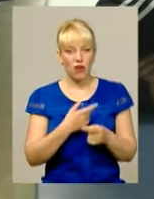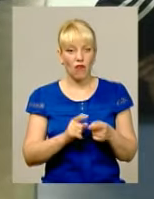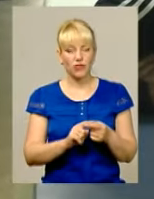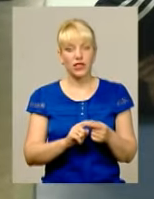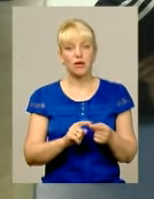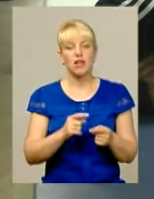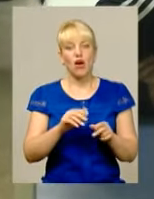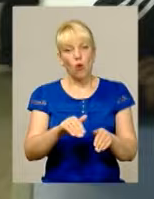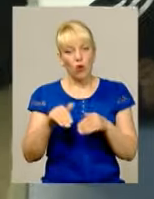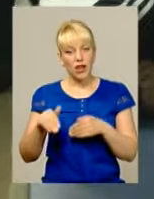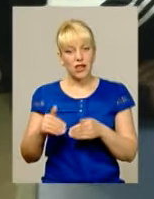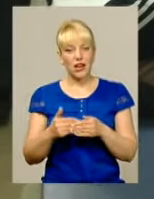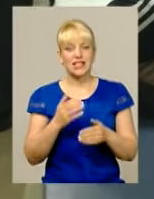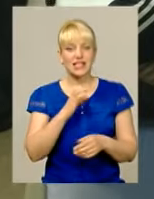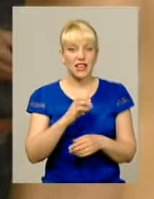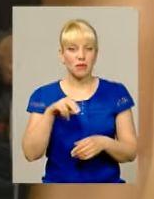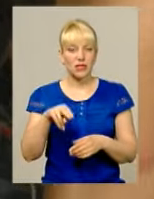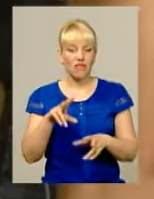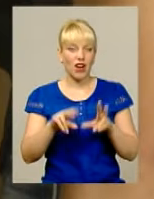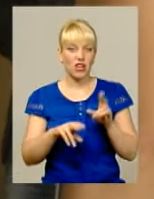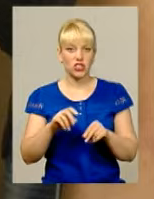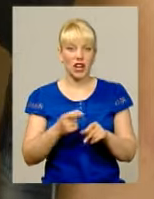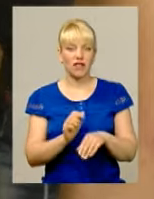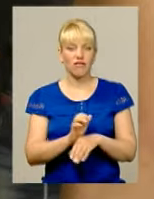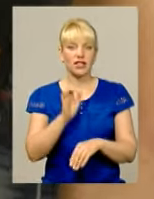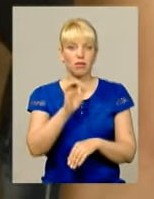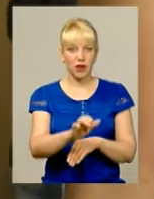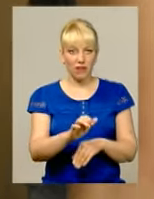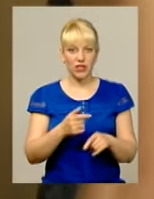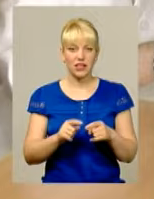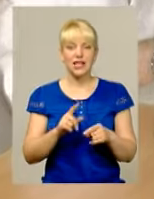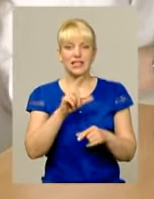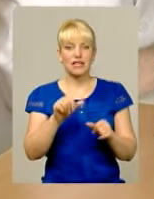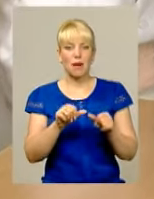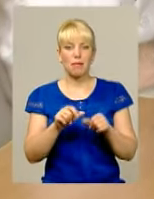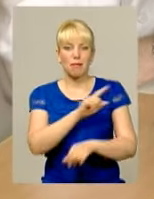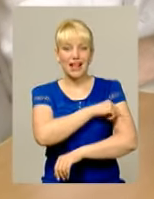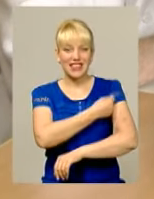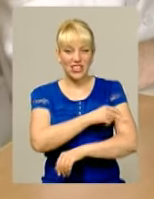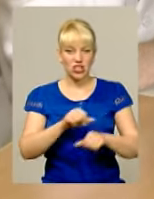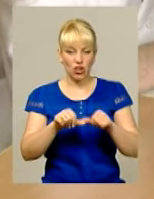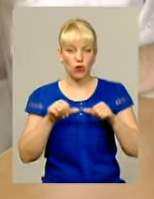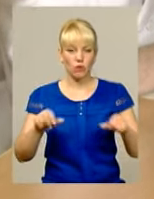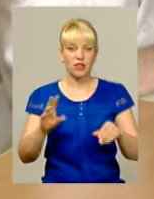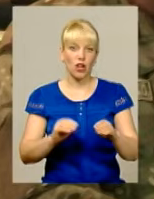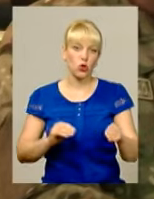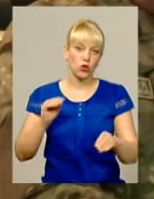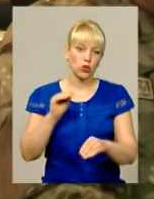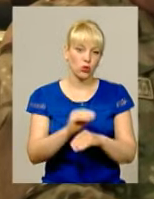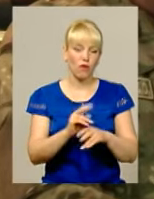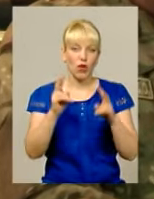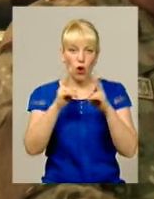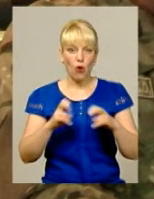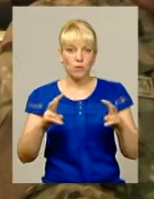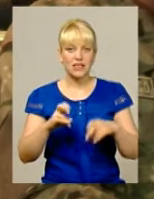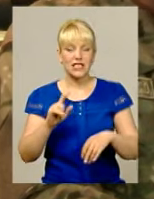від військової служби Сергій Присяжнюк вважає Відправлення призовників з медичних комісій на додаткові обстеження до лікарень Як